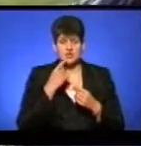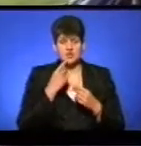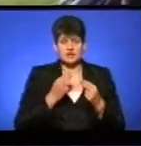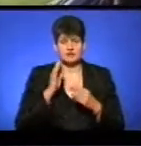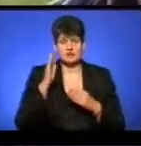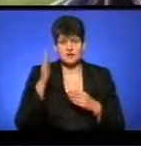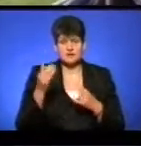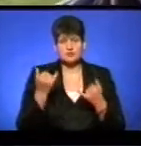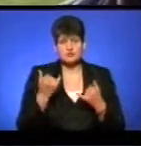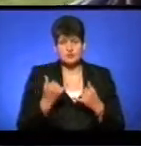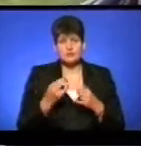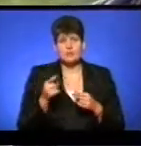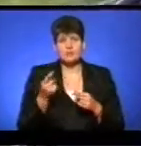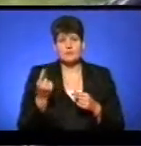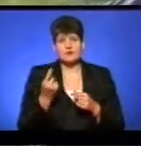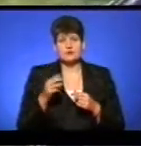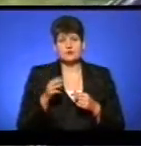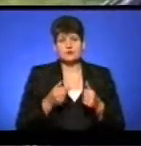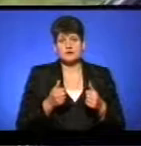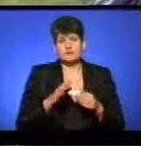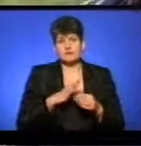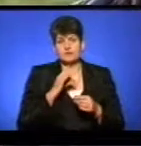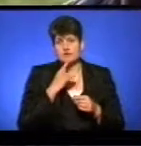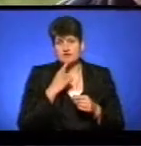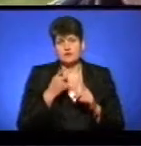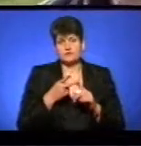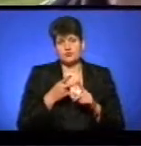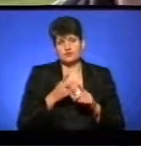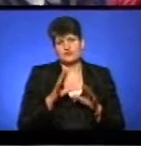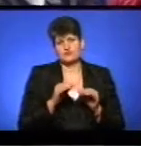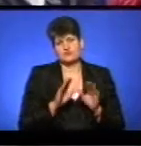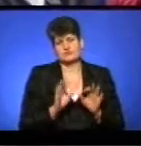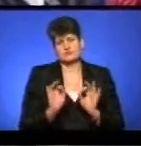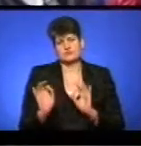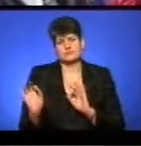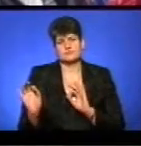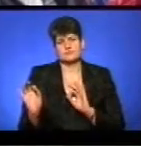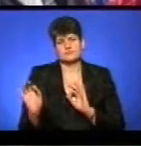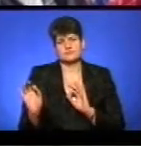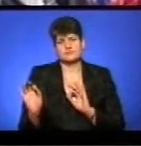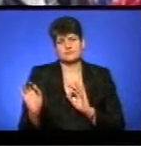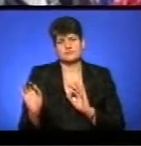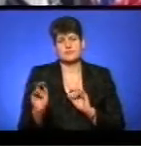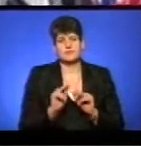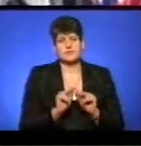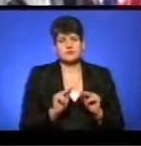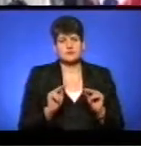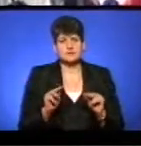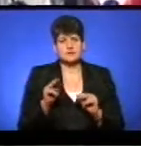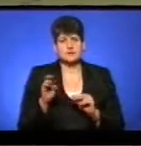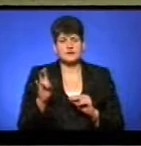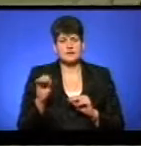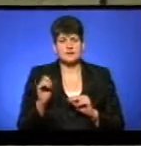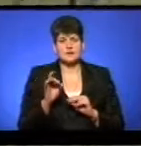нині по першому таймі, бачите, важковато було, а вже в другому таймі ми все старли на свої місця. Наставник команди Тнеу